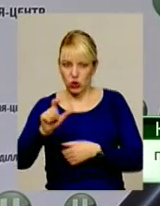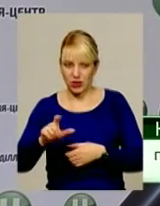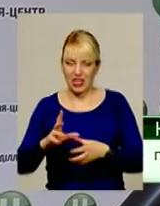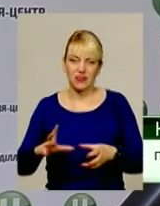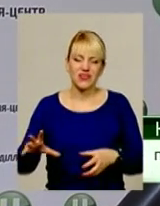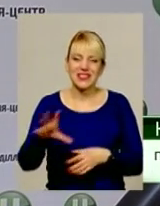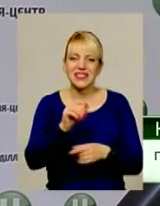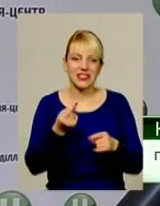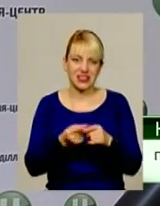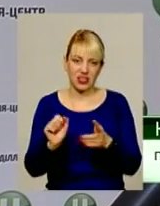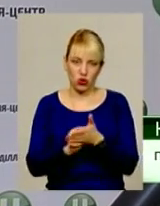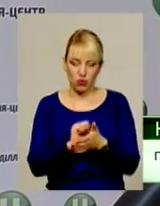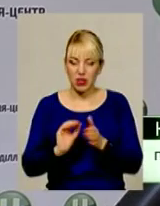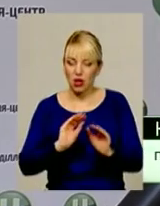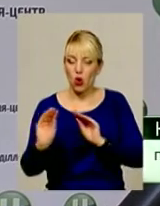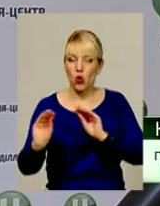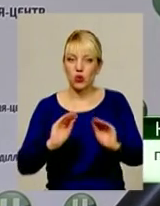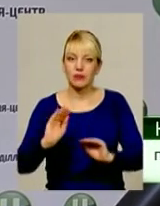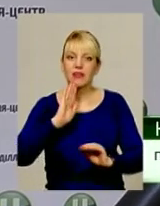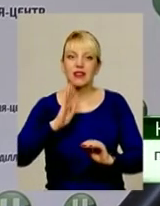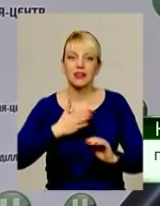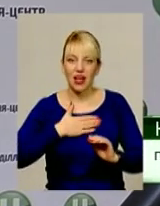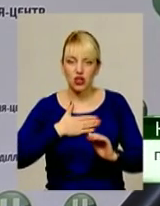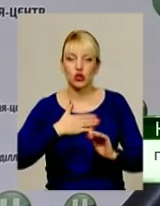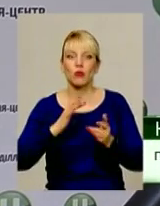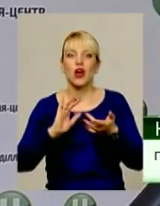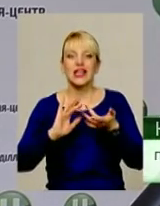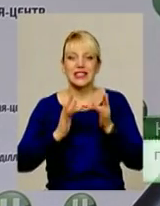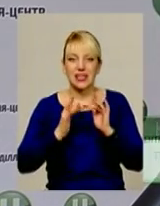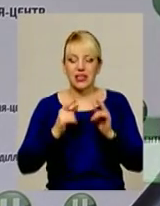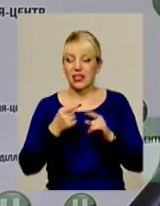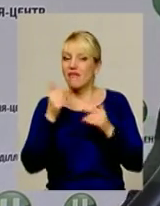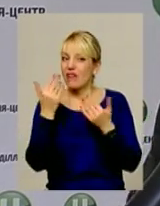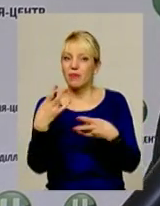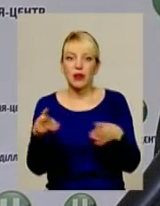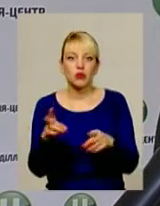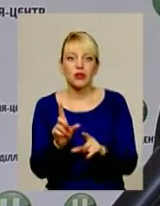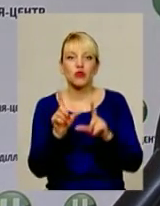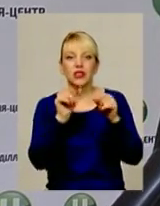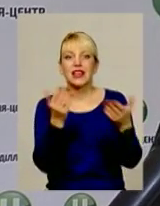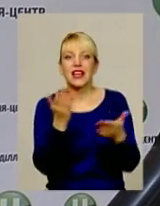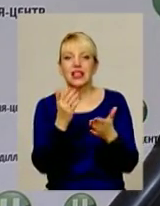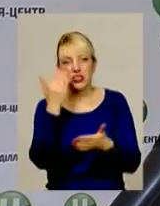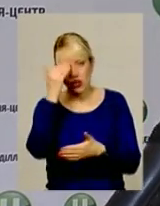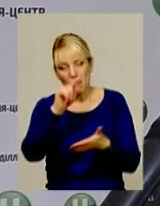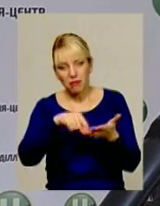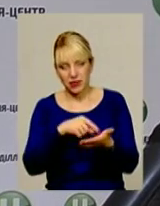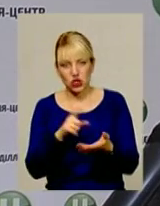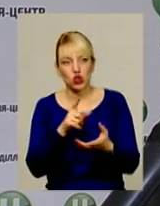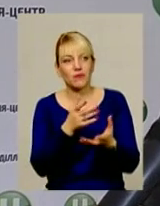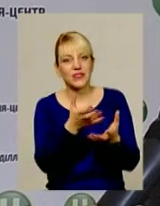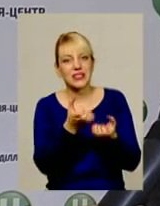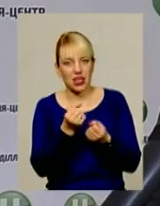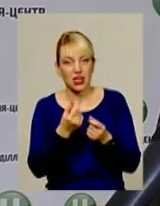Усі ці документи ми розміщуємо на нашому сайті, тобто вам не доводиться їхати в якесь місто, щоб отримати до них доступ. Ви можете